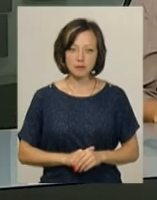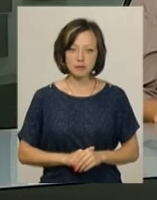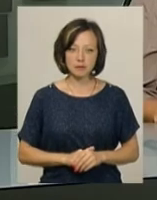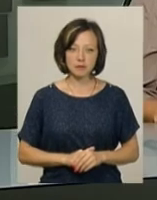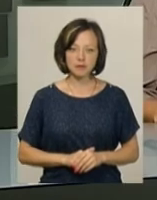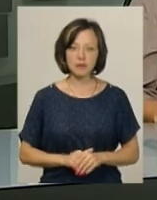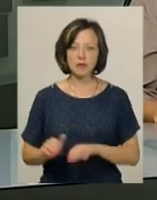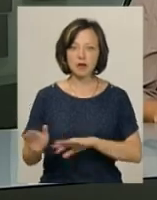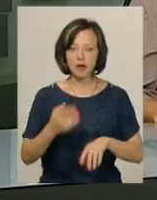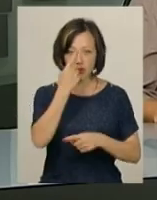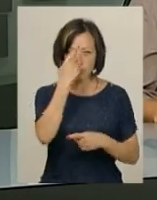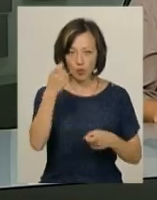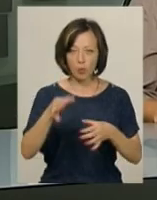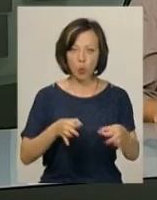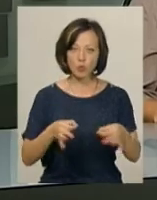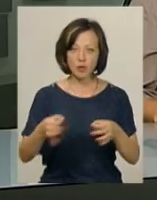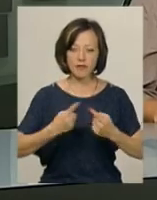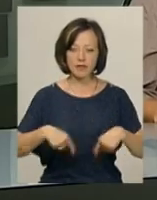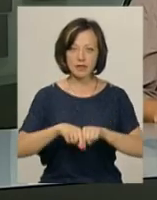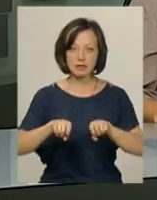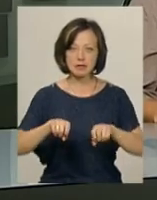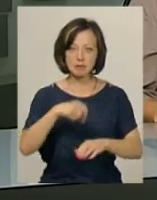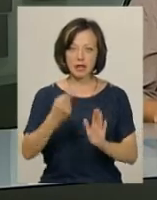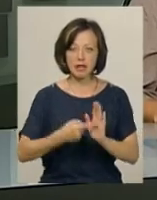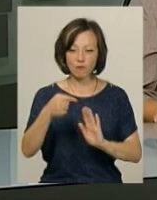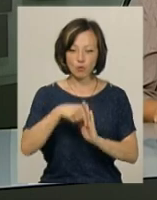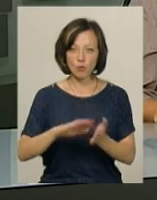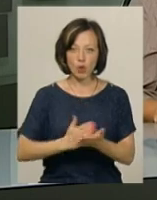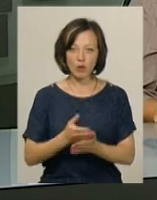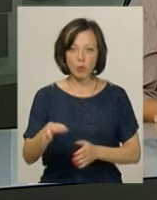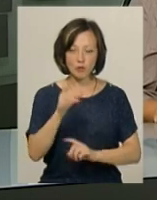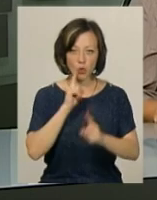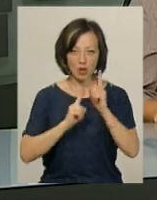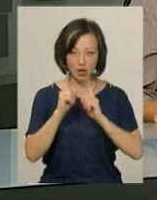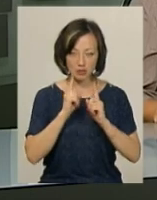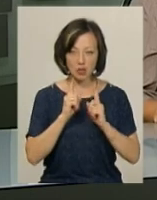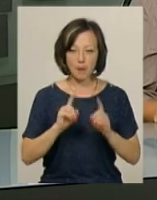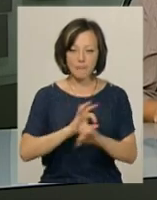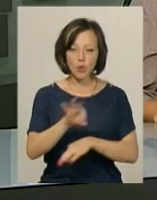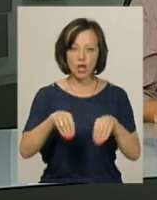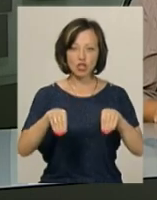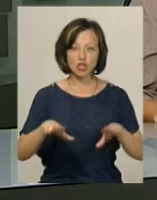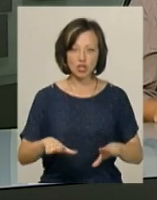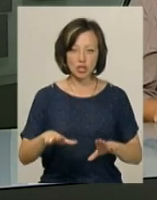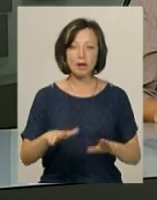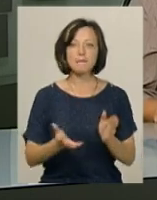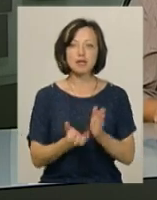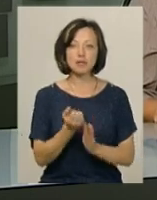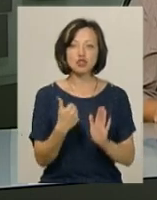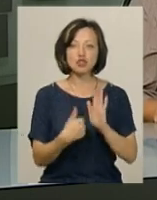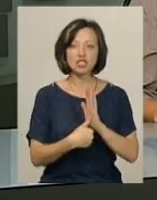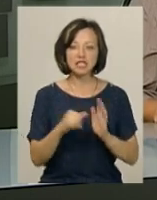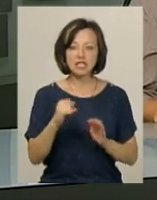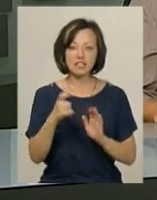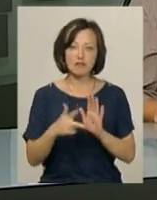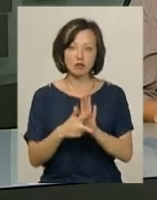Як повідомила консультант відділу з питань внутрішньої політики обласної ради Наталія Войтович, проєкт рішення сесії підтримали шість